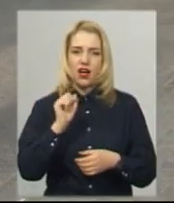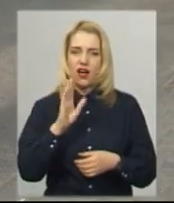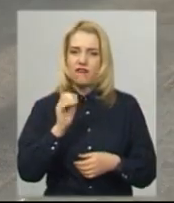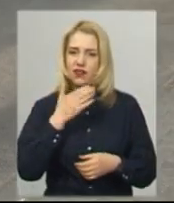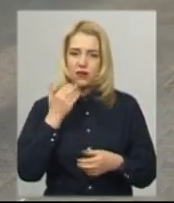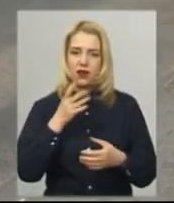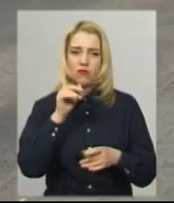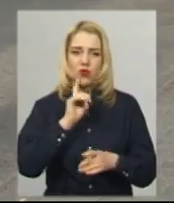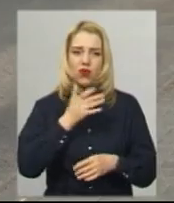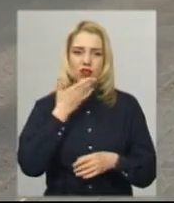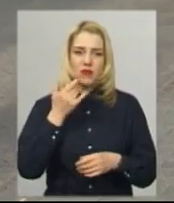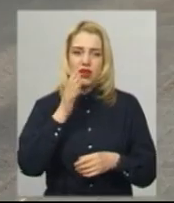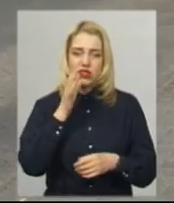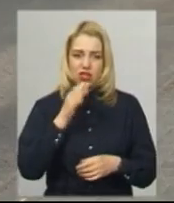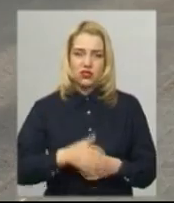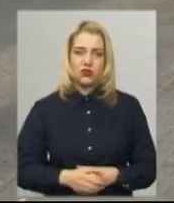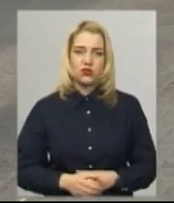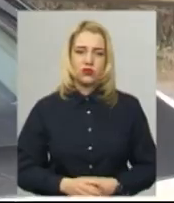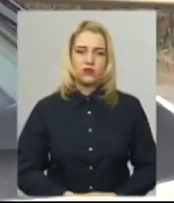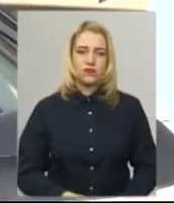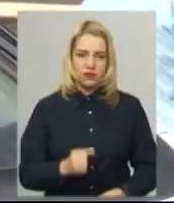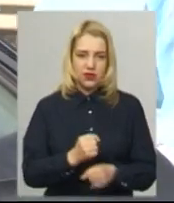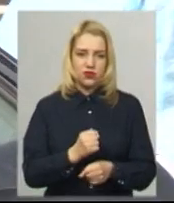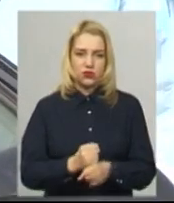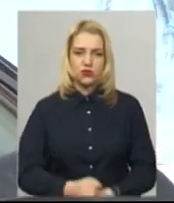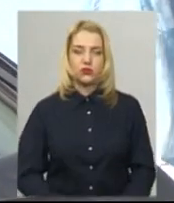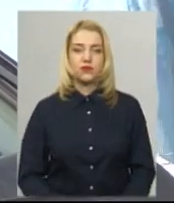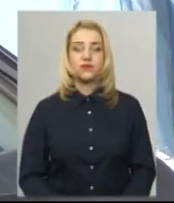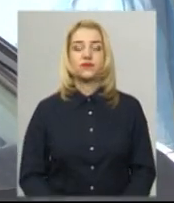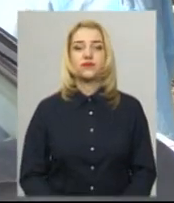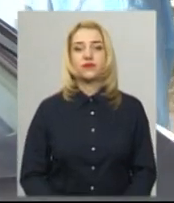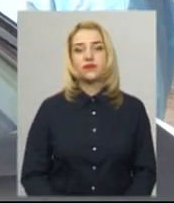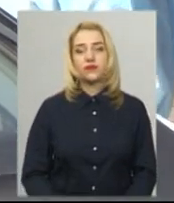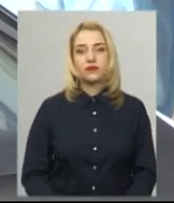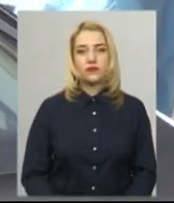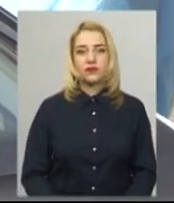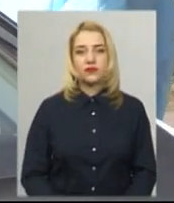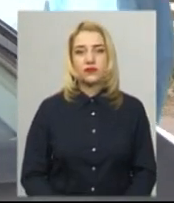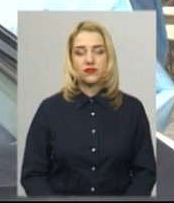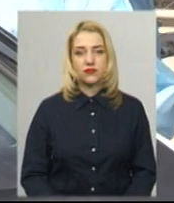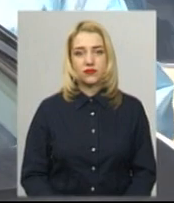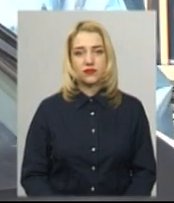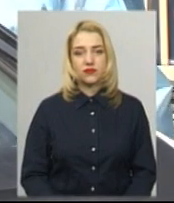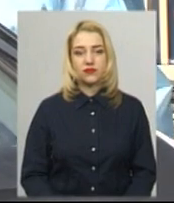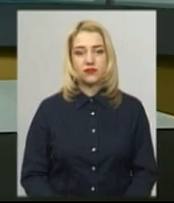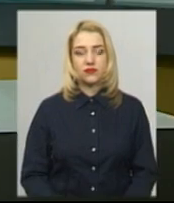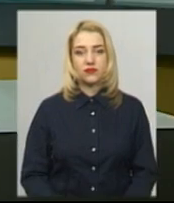поки немає часу, поки немає часу працюю. Світлана Поробок, Іван Мовчан, новини на Суспільному, Хмельницький.